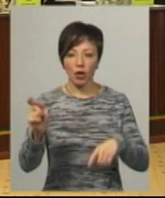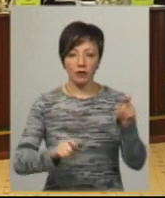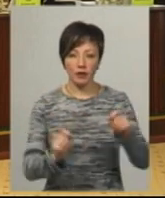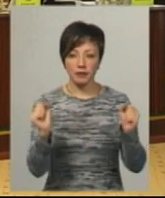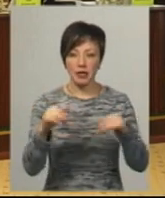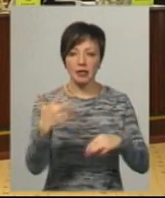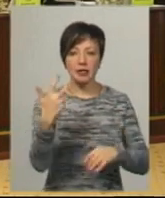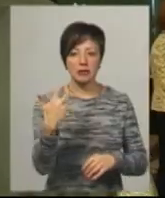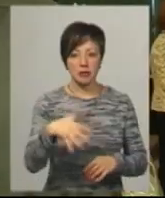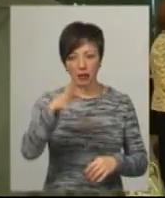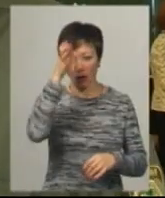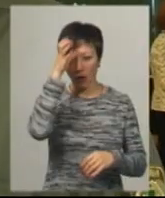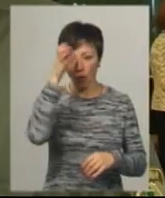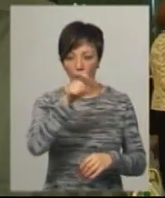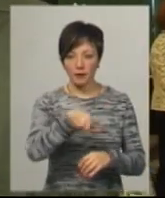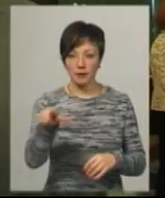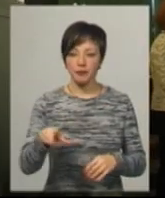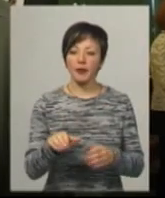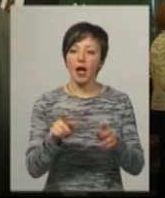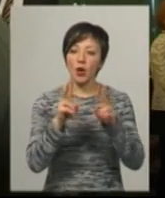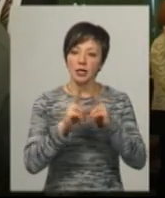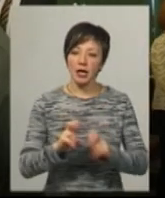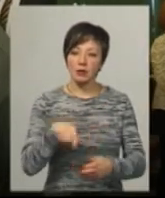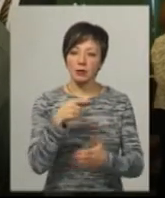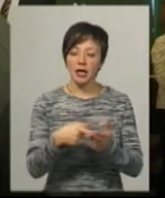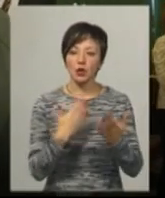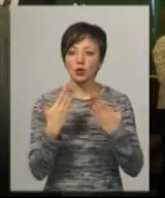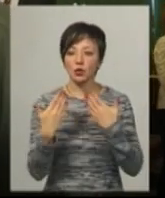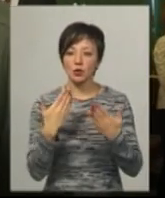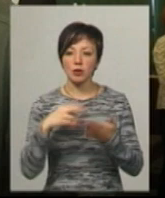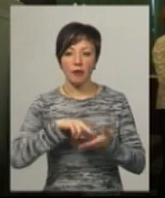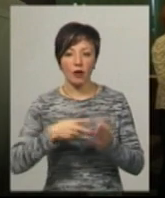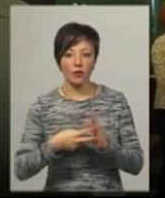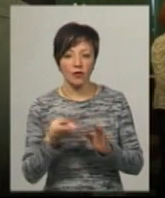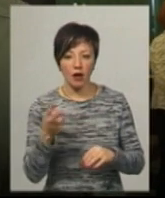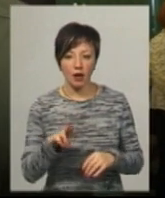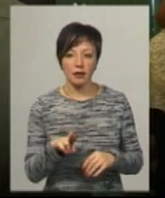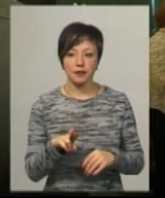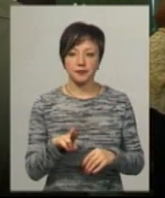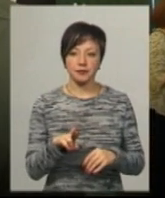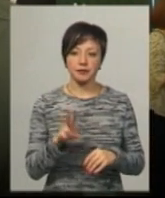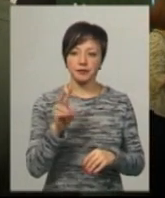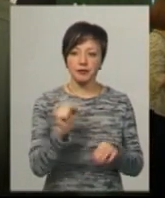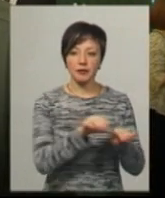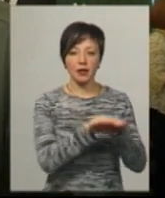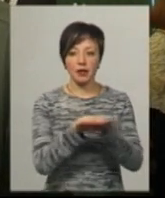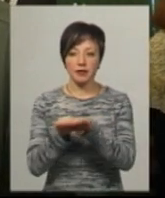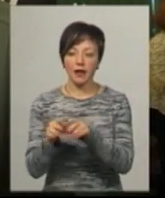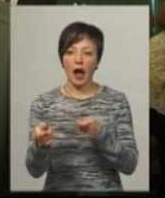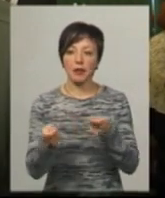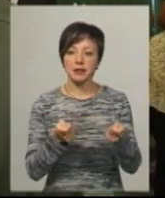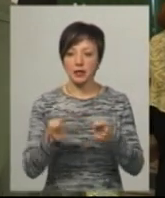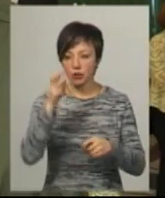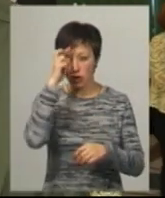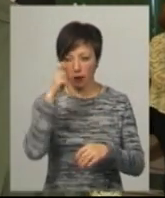350 науковців. Розглядатися питання, які стосуються стратегічного планування на рівні адміністрації